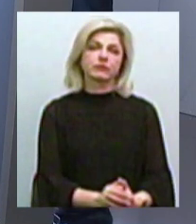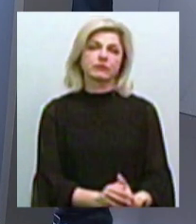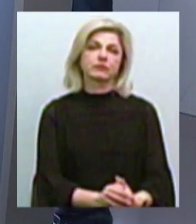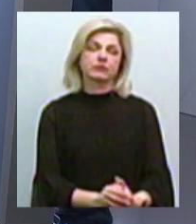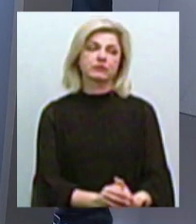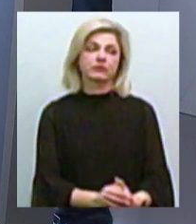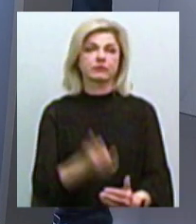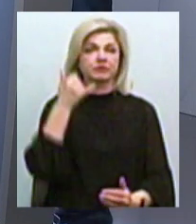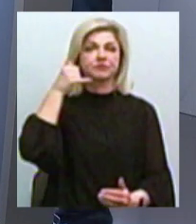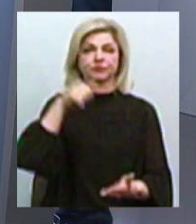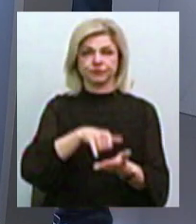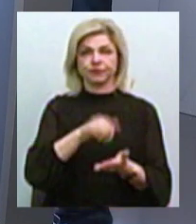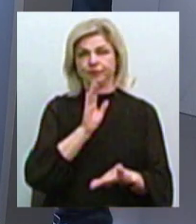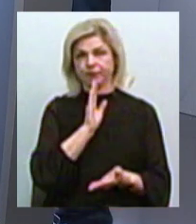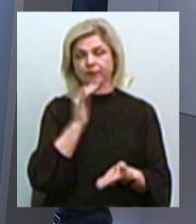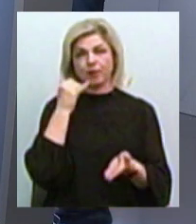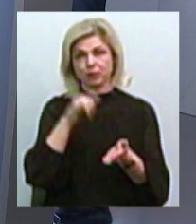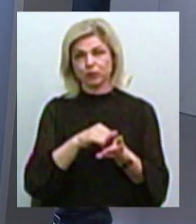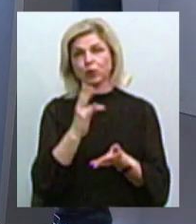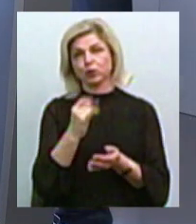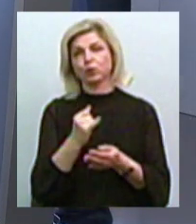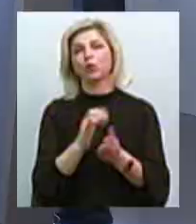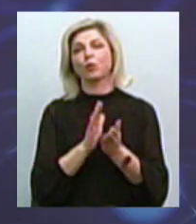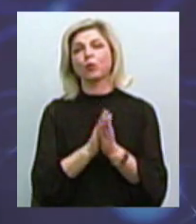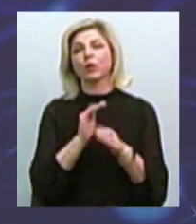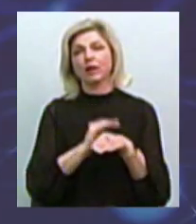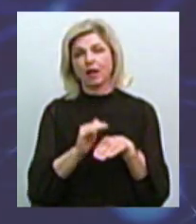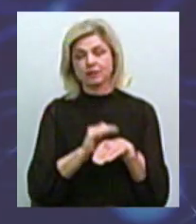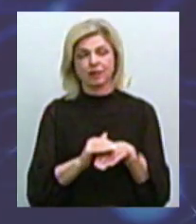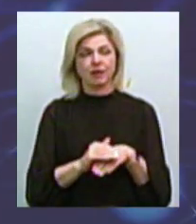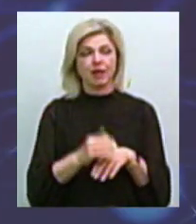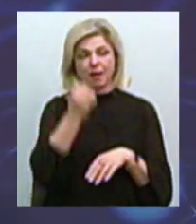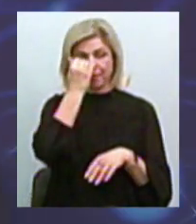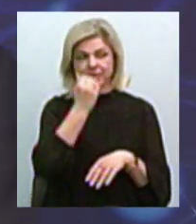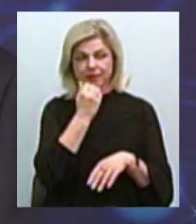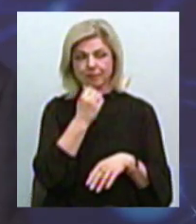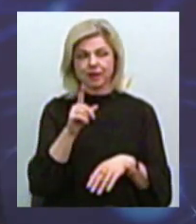поклала слухалку. будь ласка, Володимир Вікторич. Не знаю. Дякую за глупий питання.